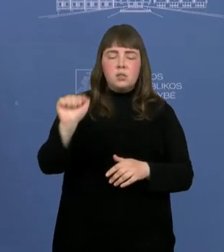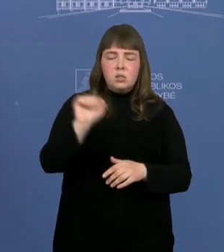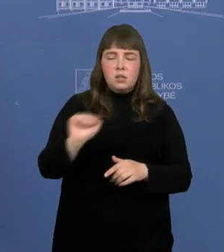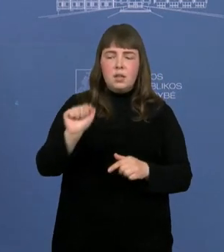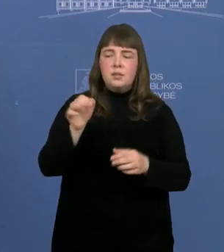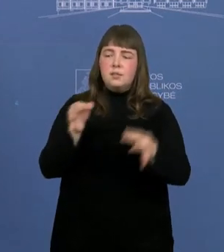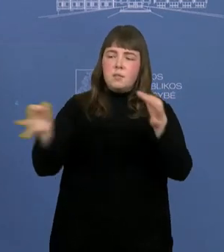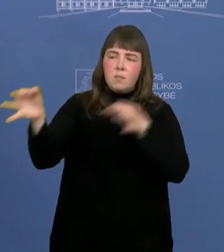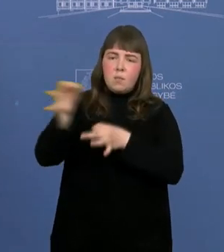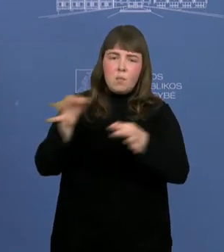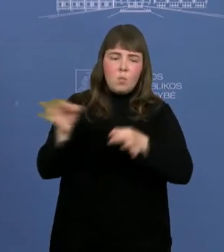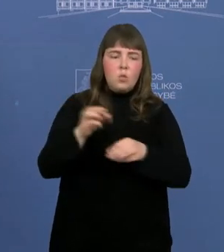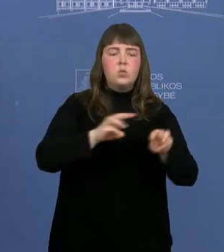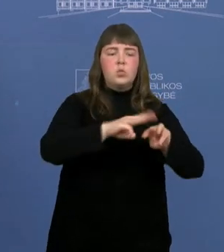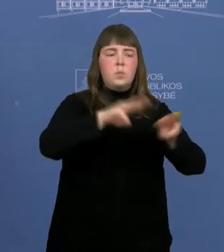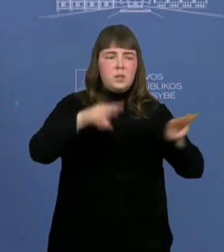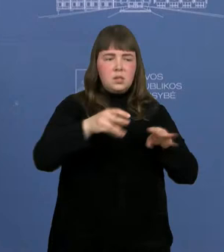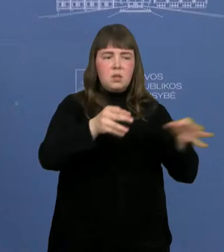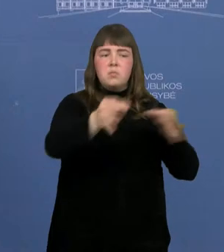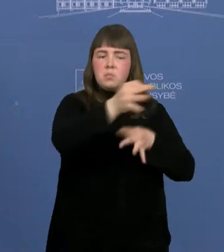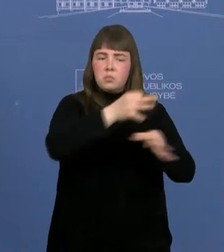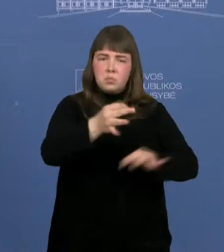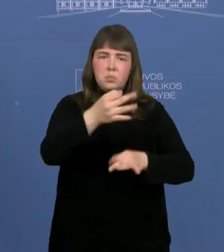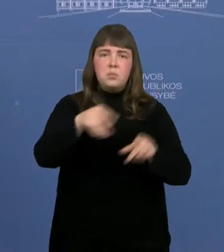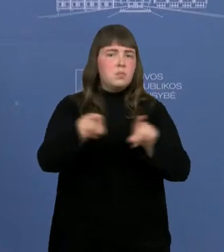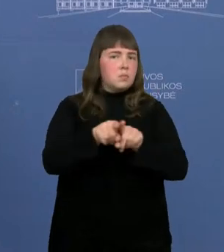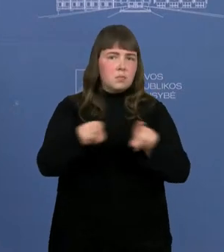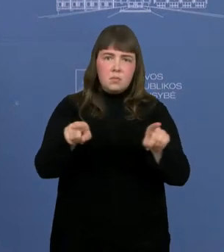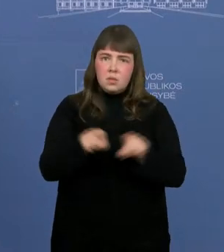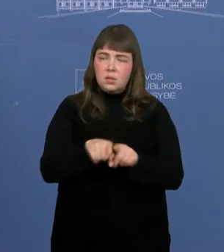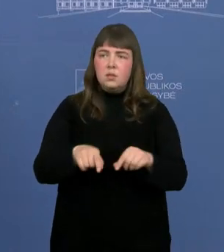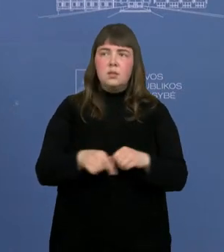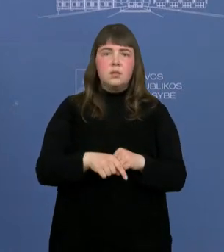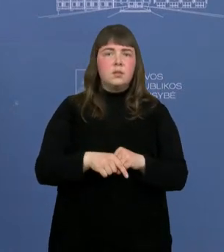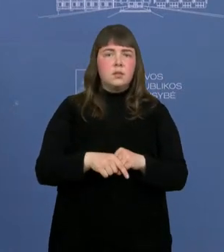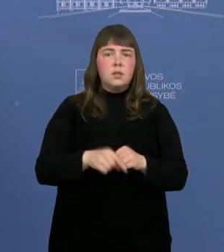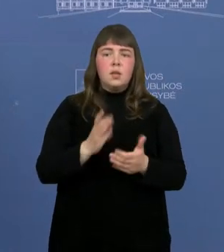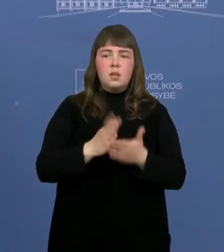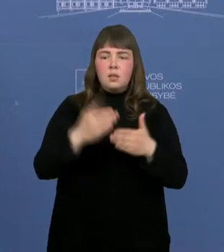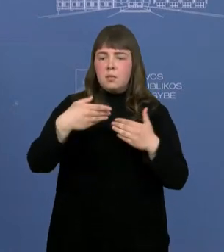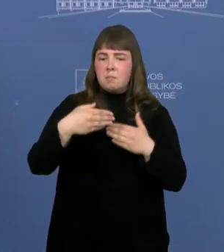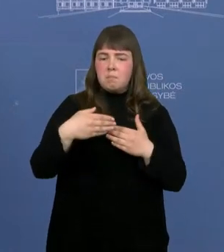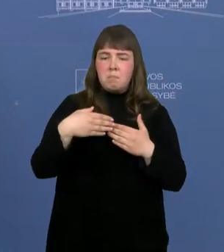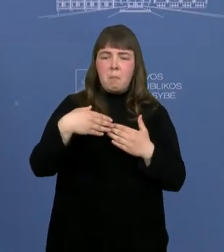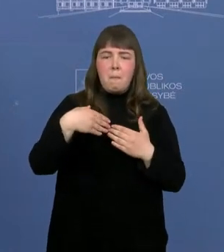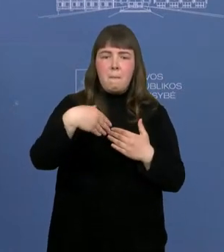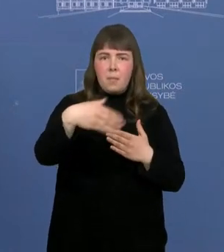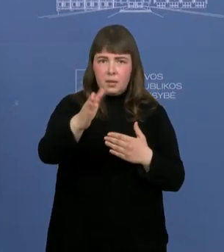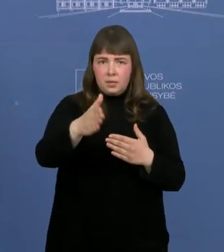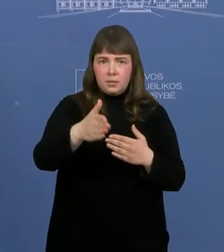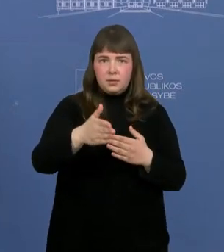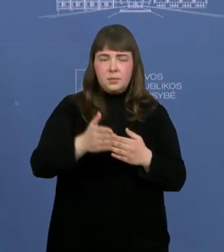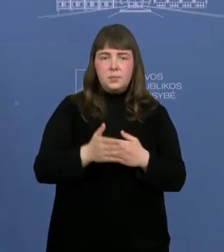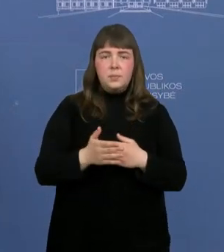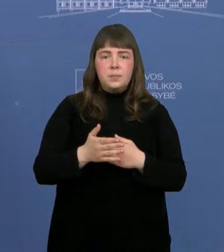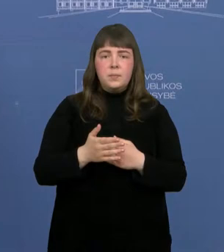visom ministerijom ir tikrai turi perspektyvos iš esmės